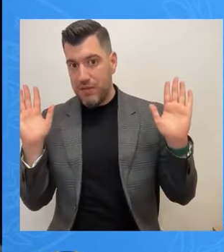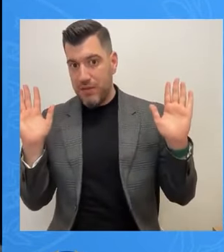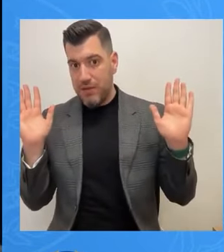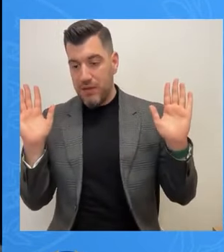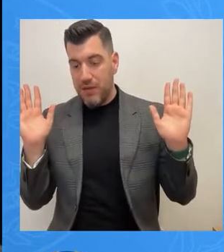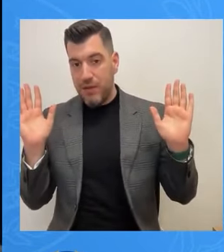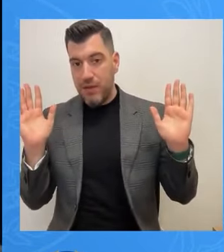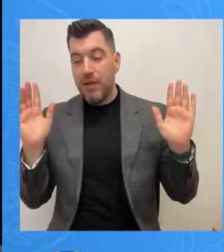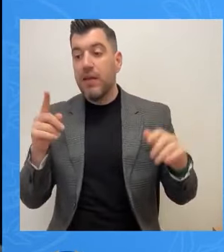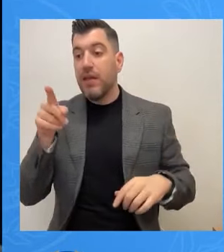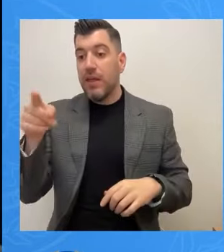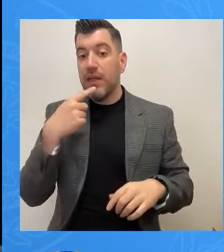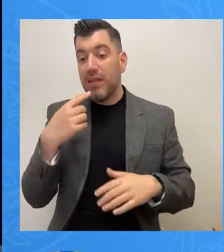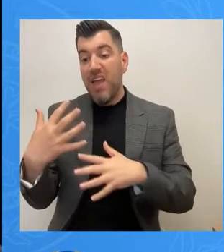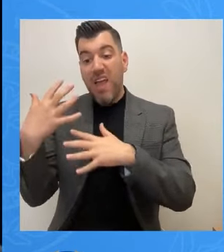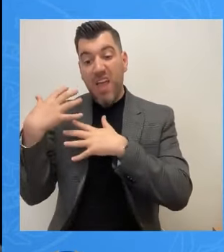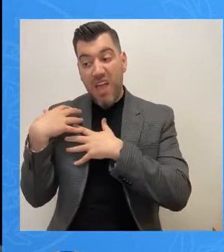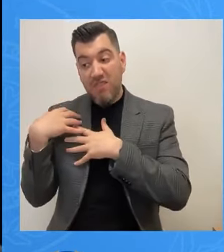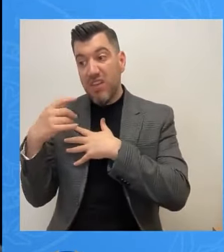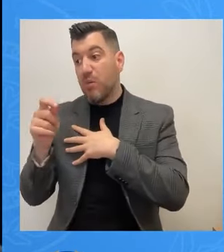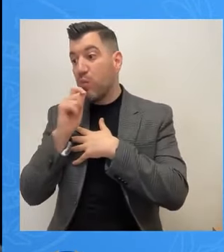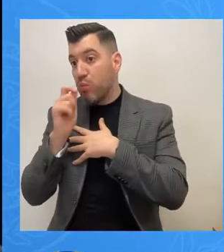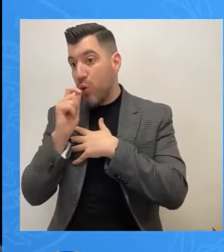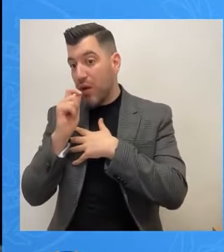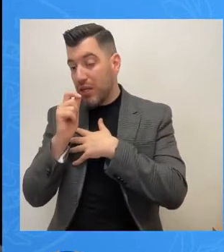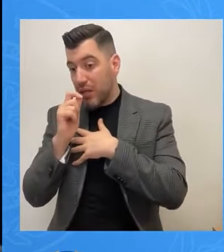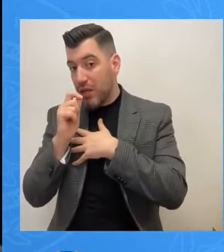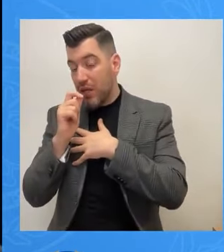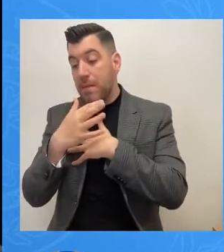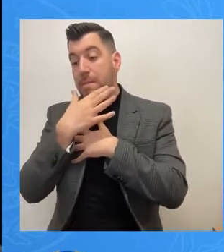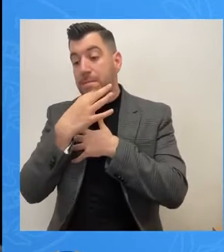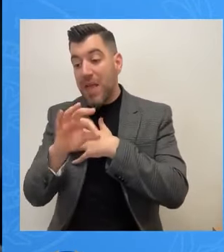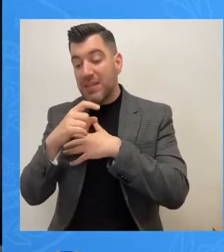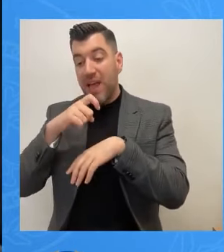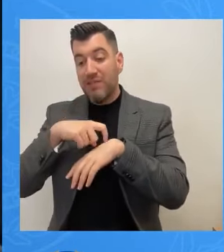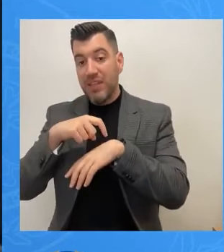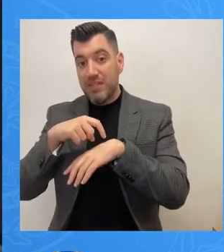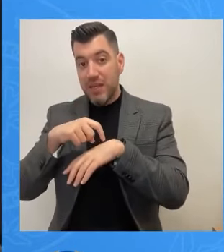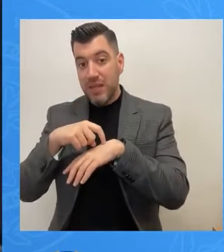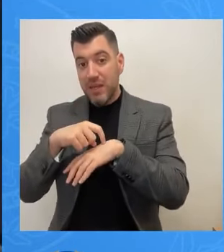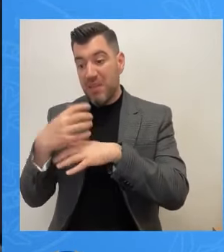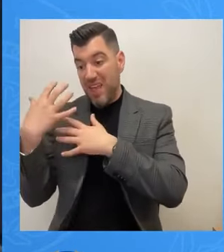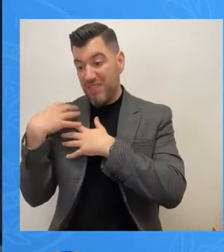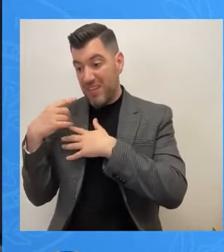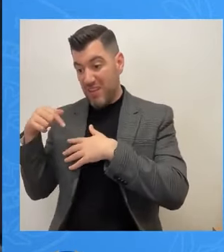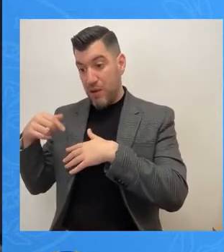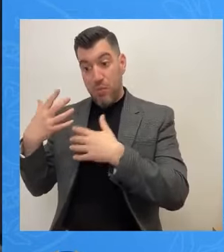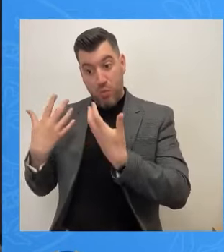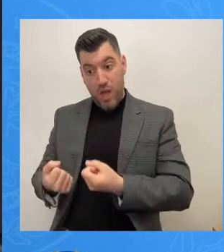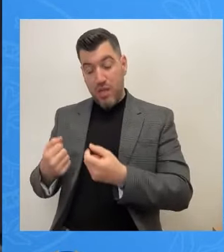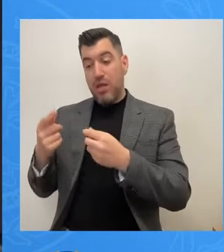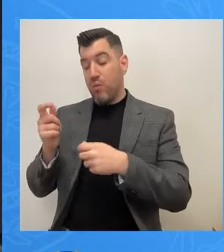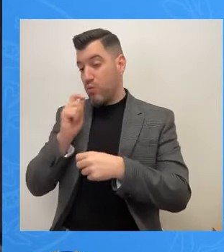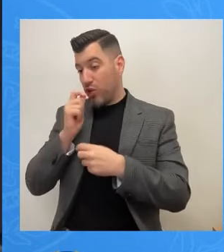ευθύνη που μετατίθεται από μια πολιτική ευθύνη που πρέπει να πάρει το Δημοτικό Συμβούλιο, από εξάντληση όλων των